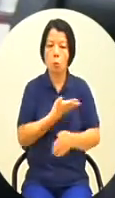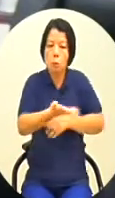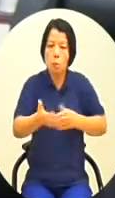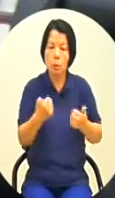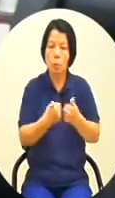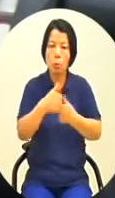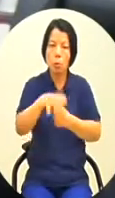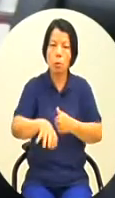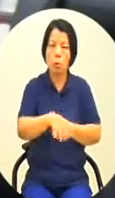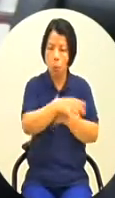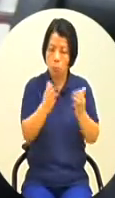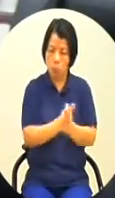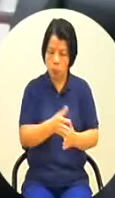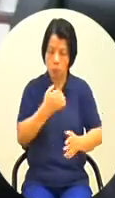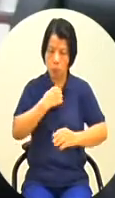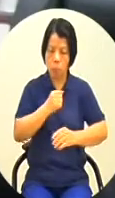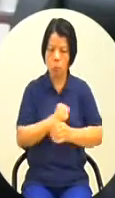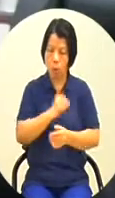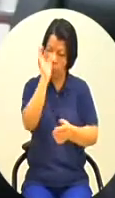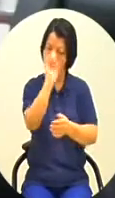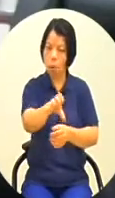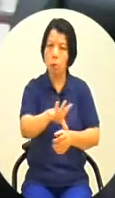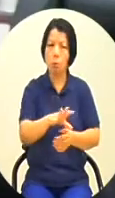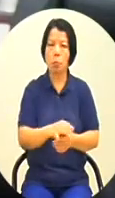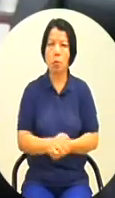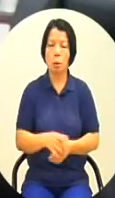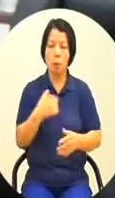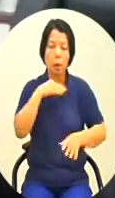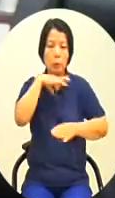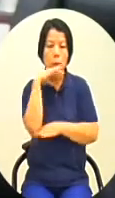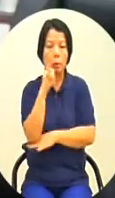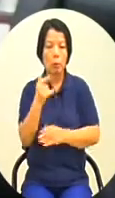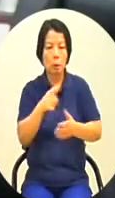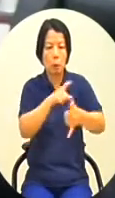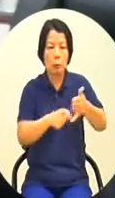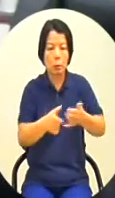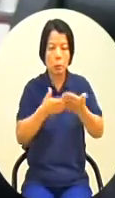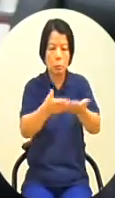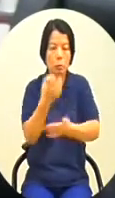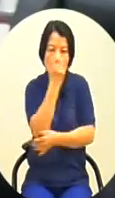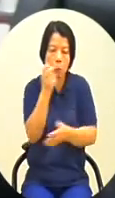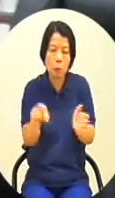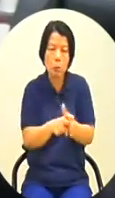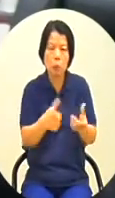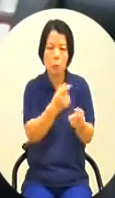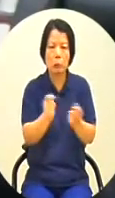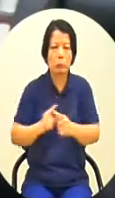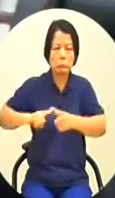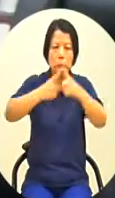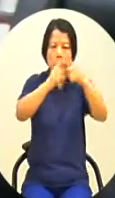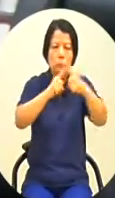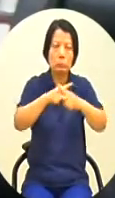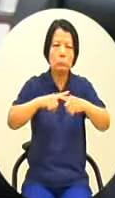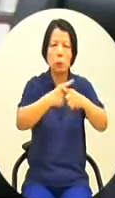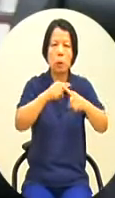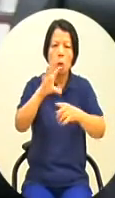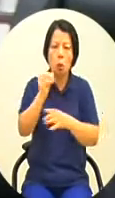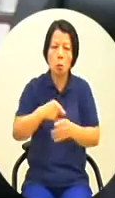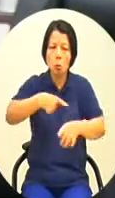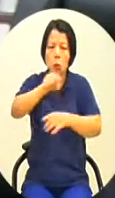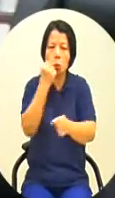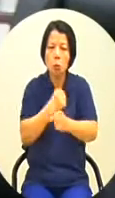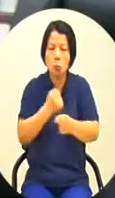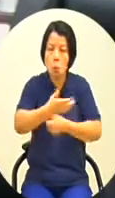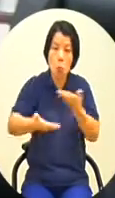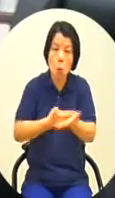這一些同仁要去了解不然每次等到又等到要送案來審的時候大家又開始在那邊爭議說到底有沒有去做適